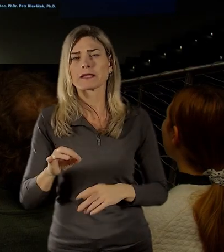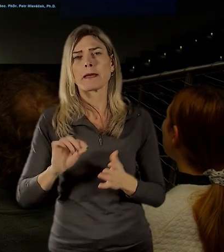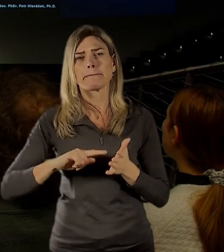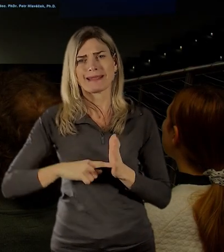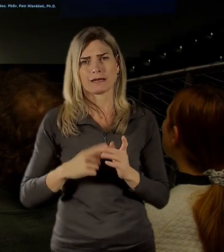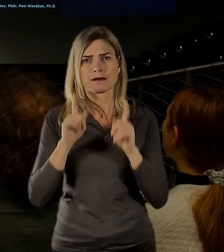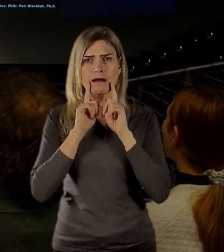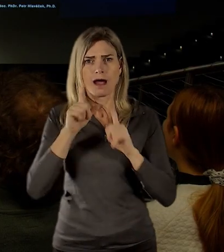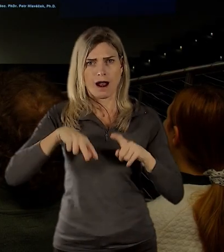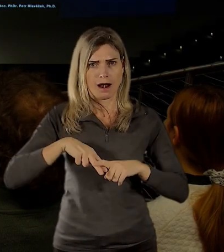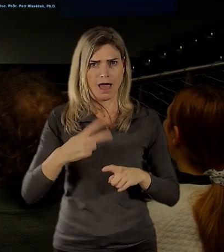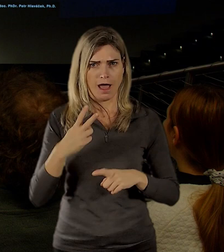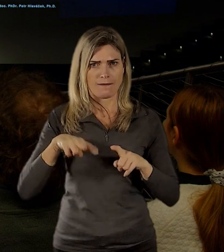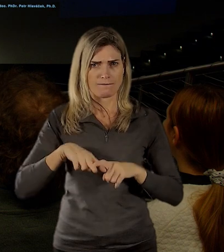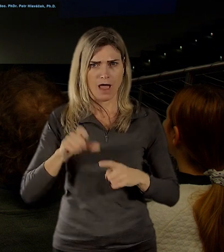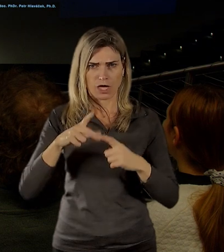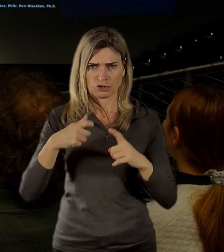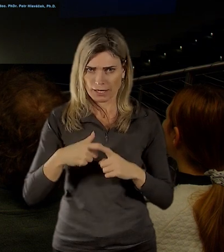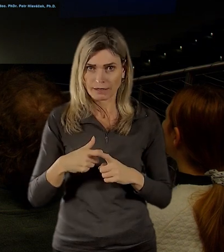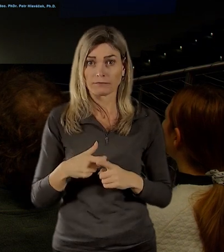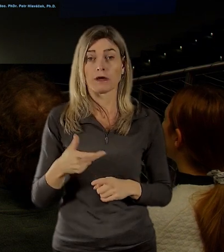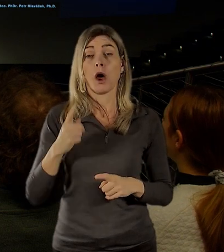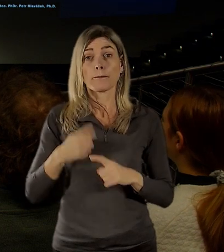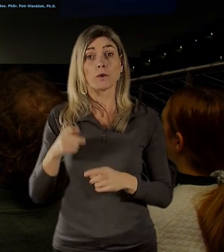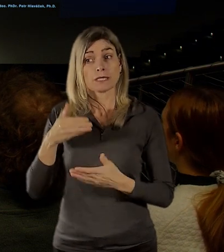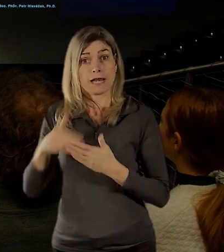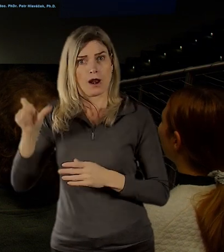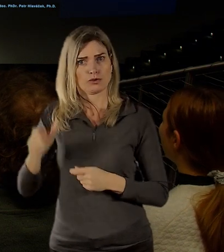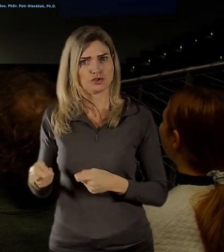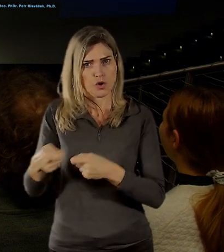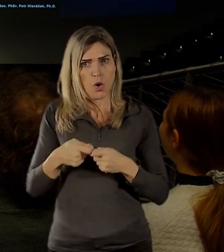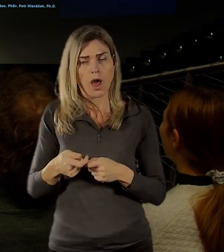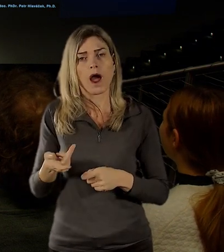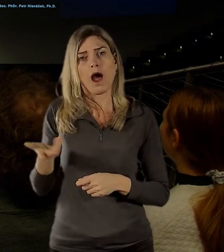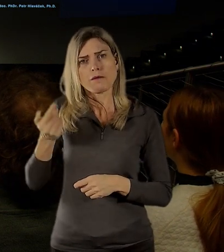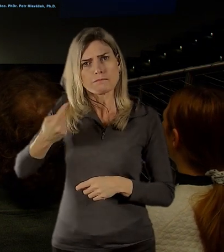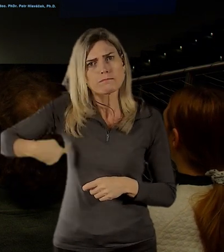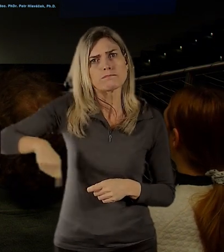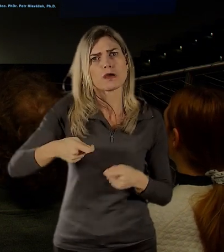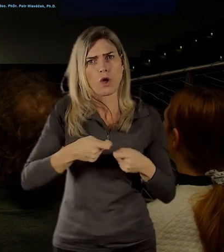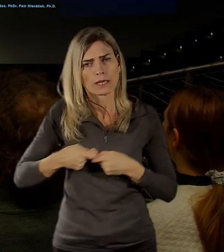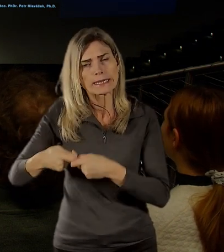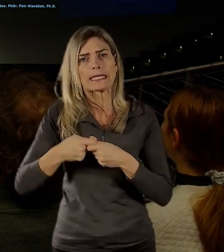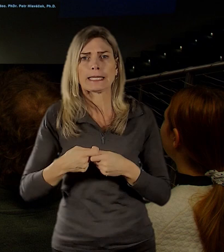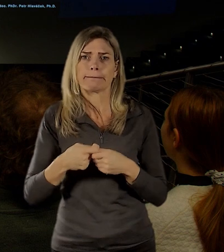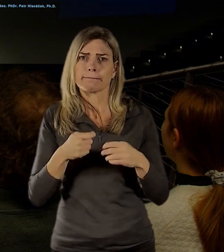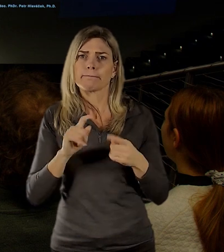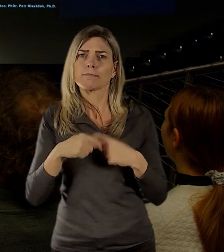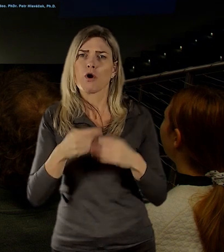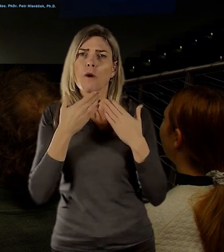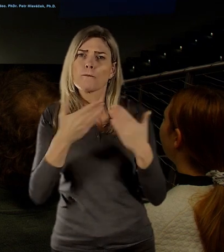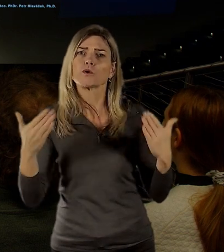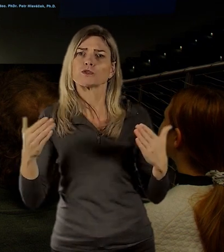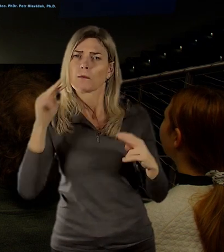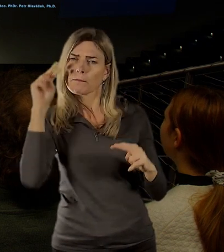kolegů, kteří s námi na přípravě muzea a expozice spolupracují.